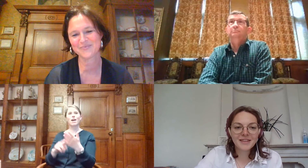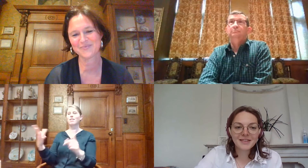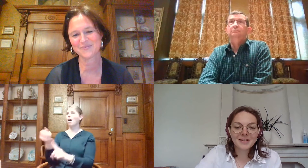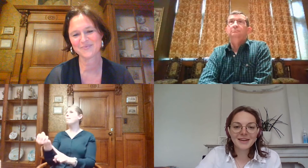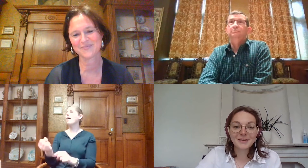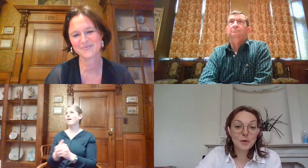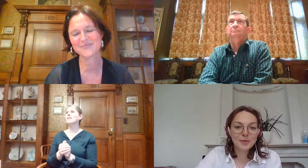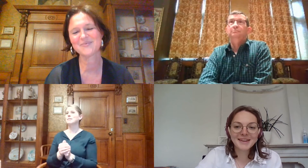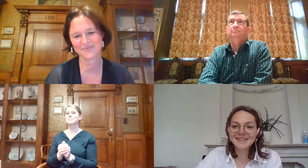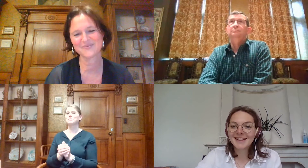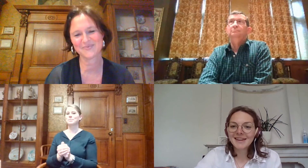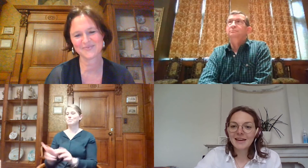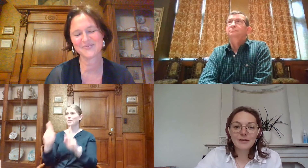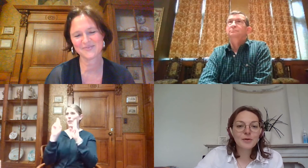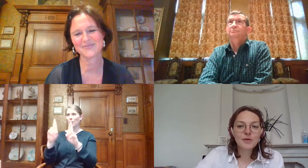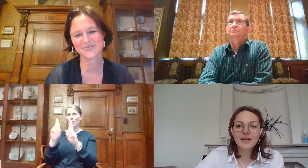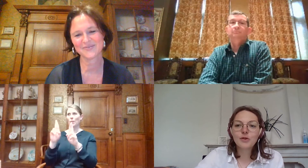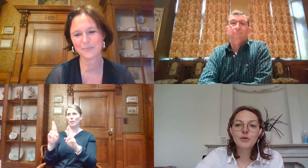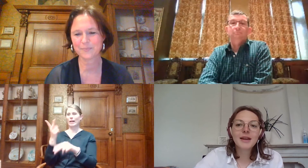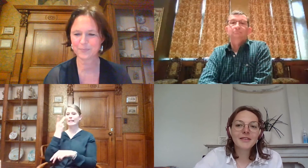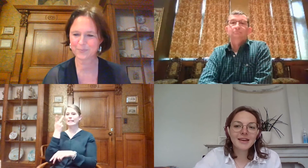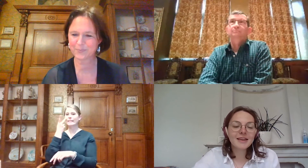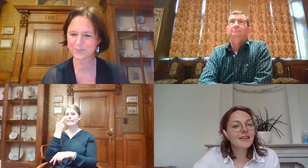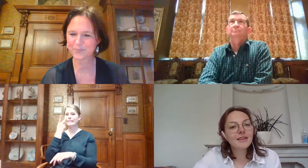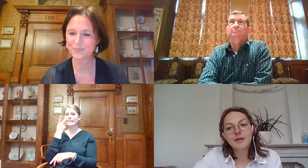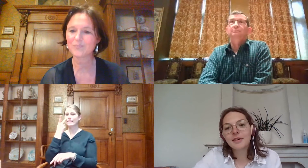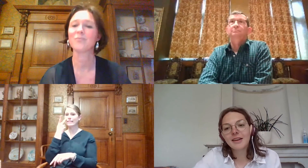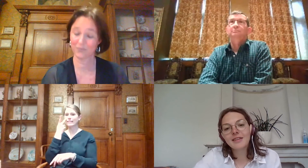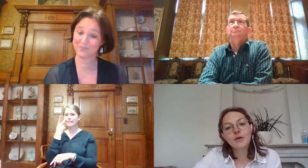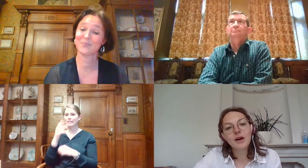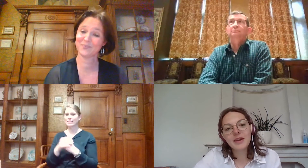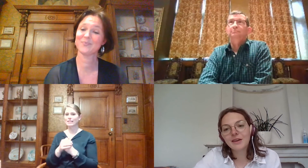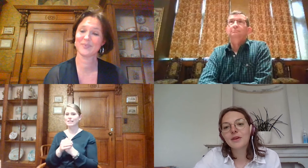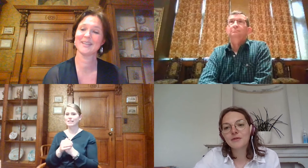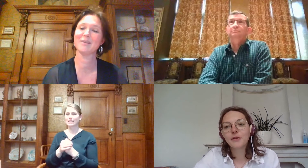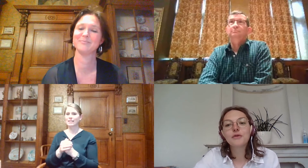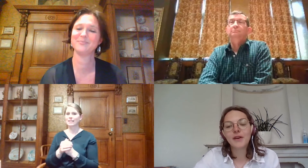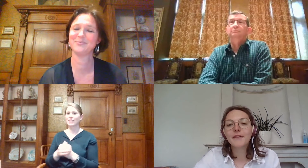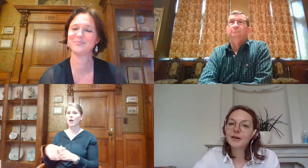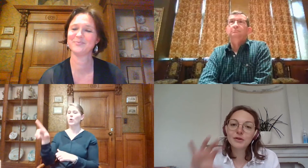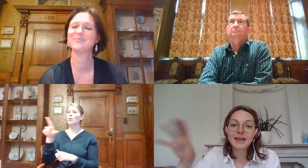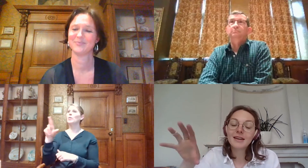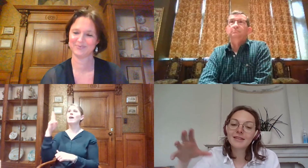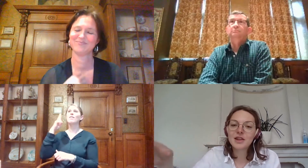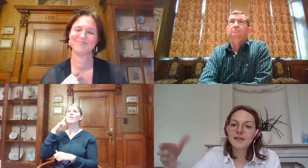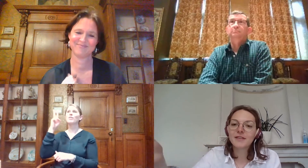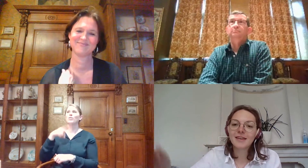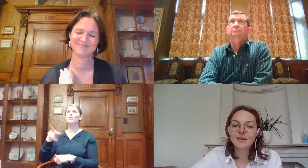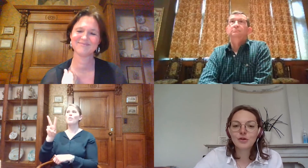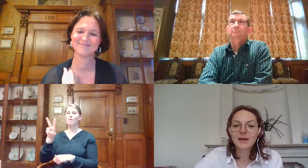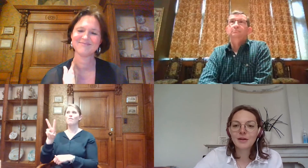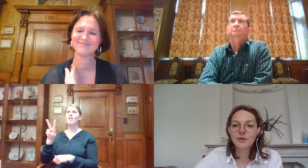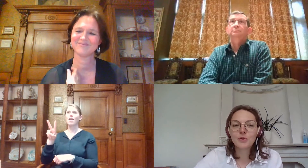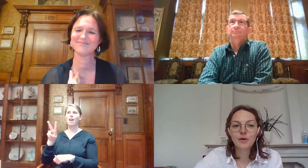Ja, inderdaad. Hopelijk. Ik zie trouwens ook dat Luduna de Grijsie hier ook aanwezig was van Doof Vlaanderen. Voor degene in de chat.